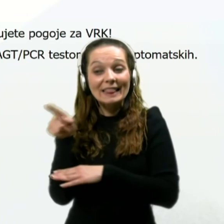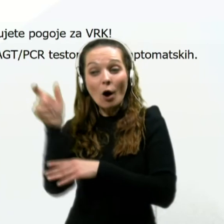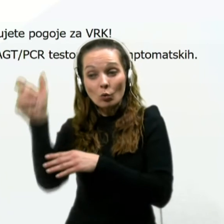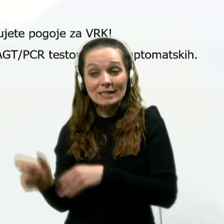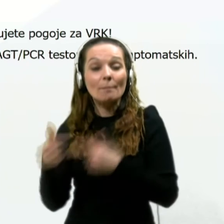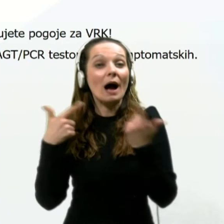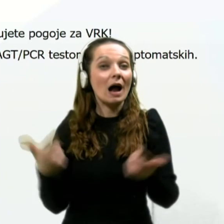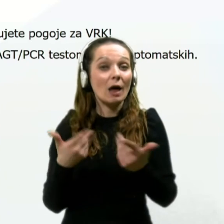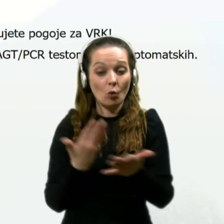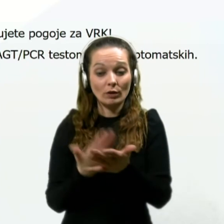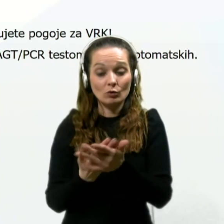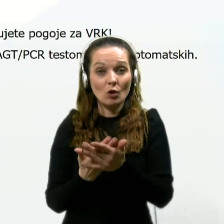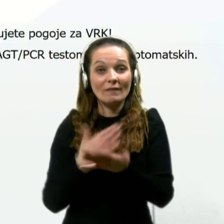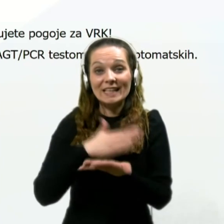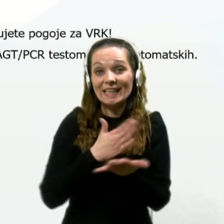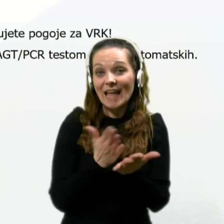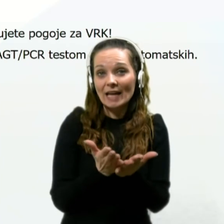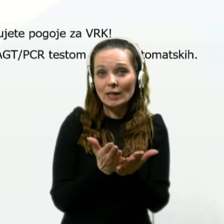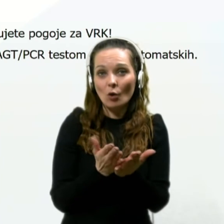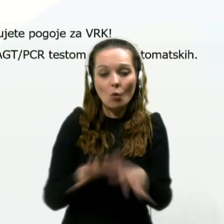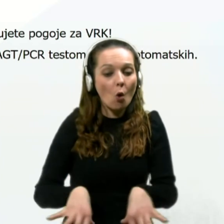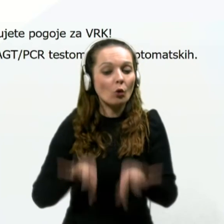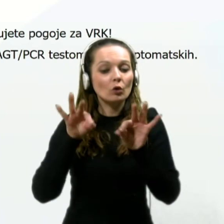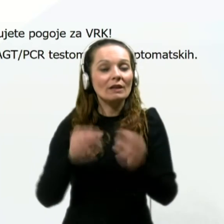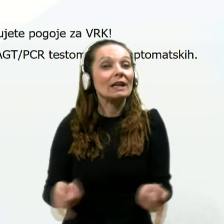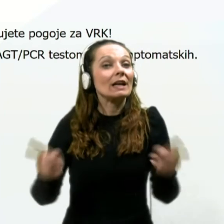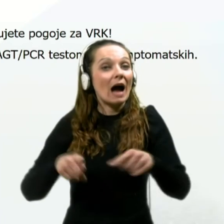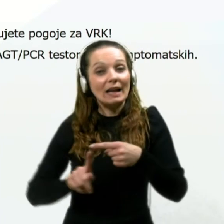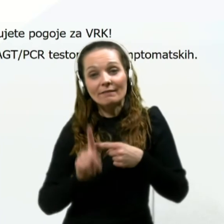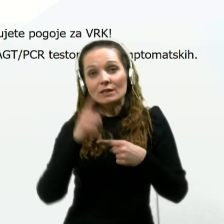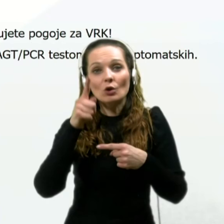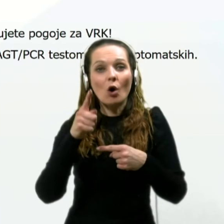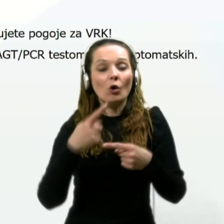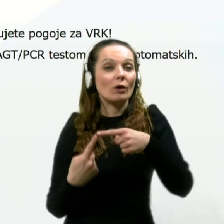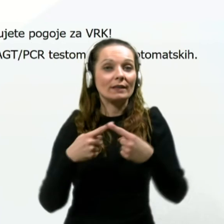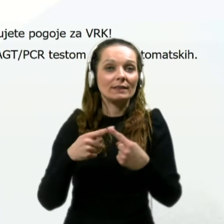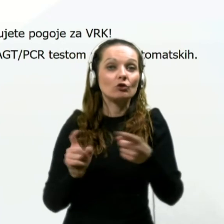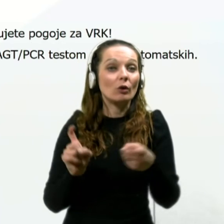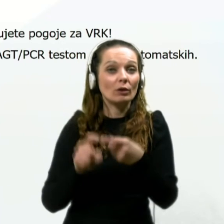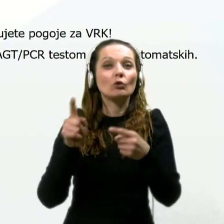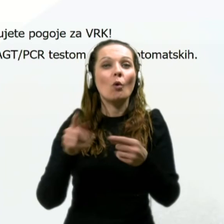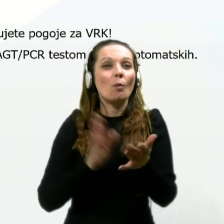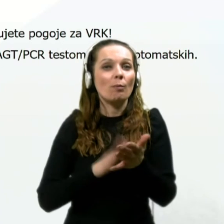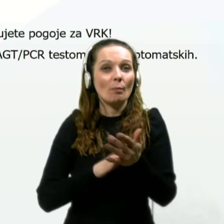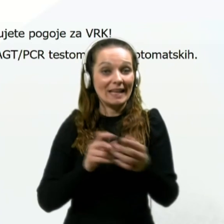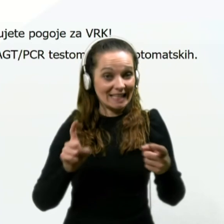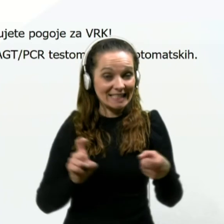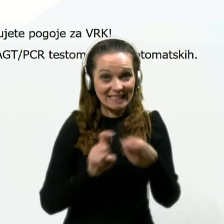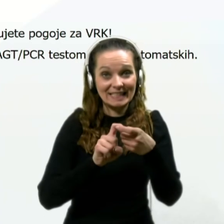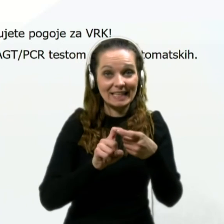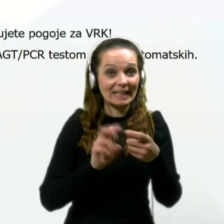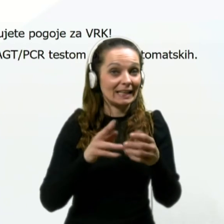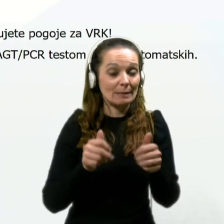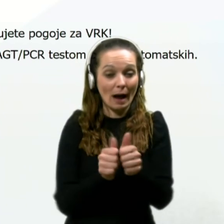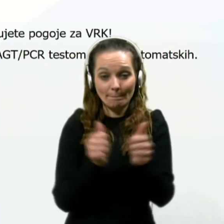lahko na osnovi kriterijev ugotovi ali je visoko rizični kontakt in to je neposreden stik na razdali